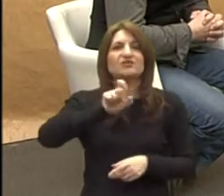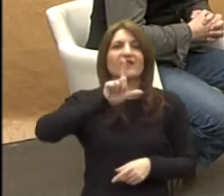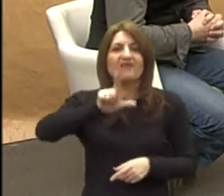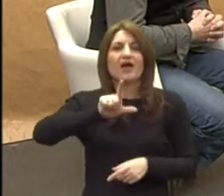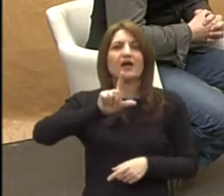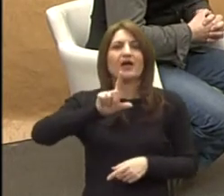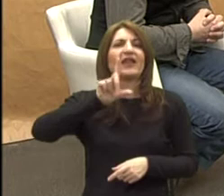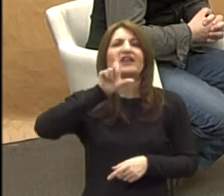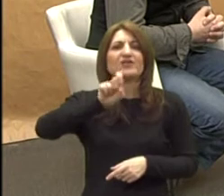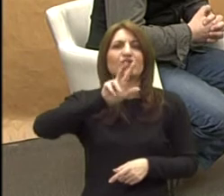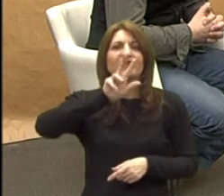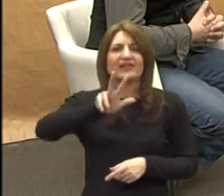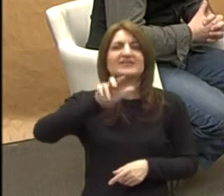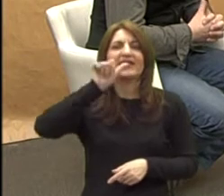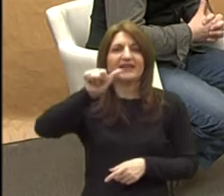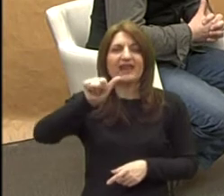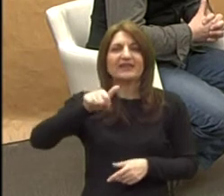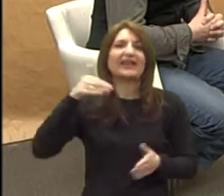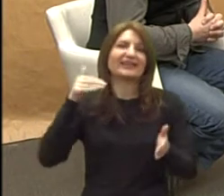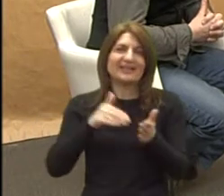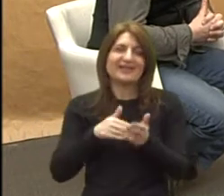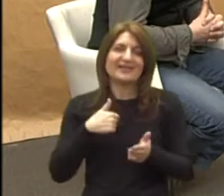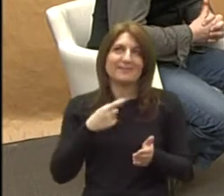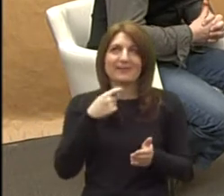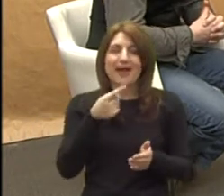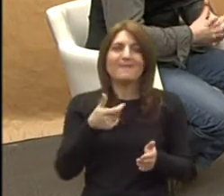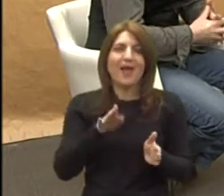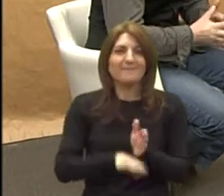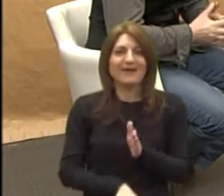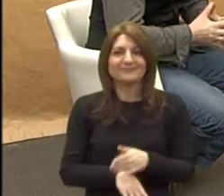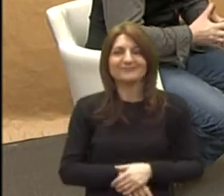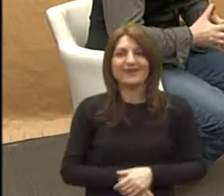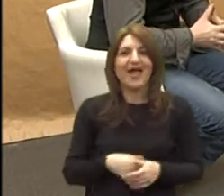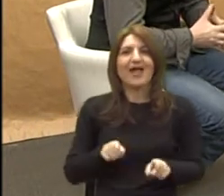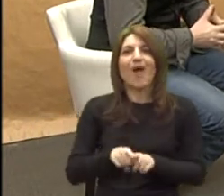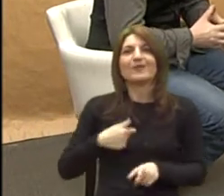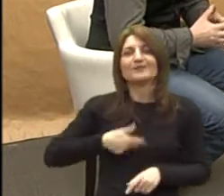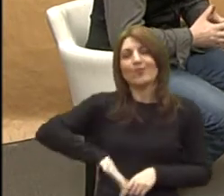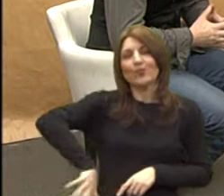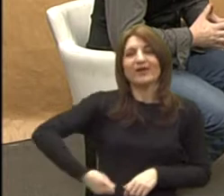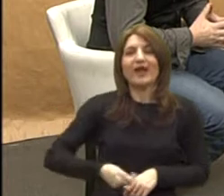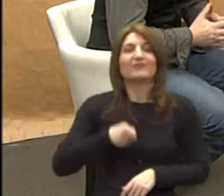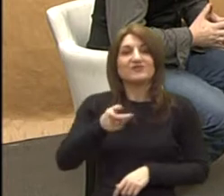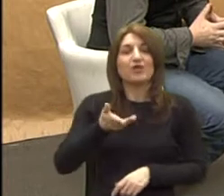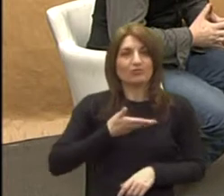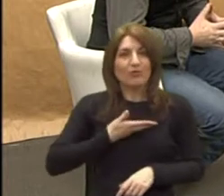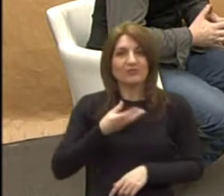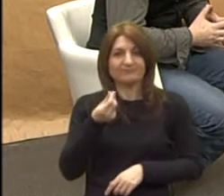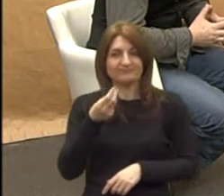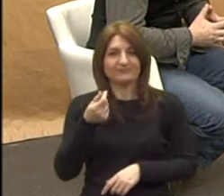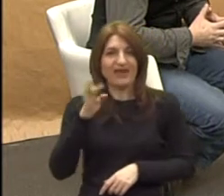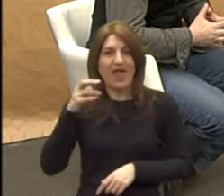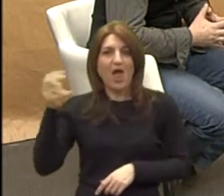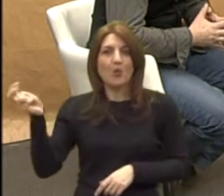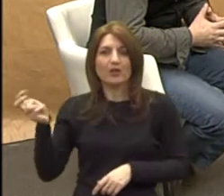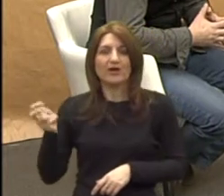eura. 231.000. Evo, ja sam 6.000 eura ukrala već. Znači, dobili ste. A sad mi samo